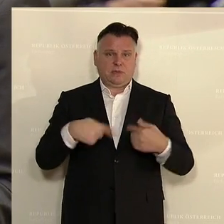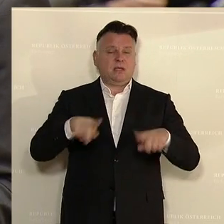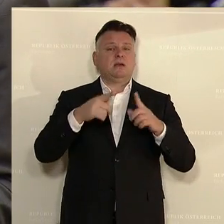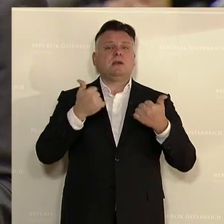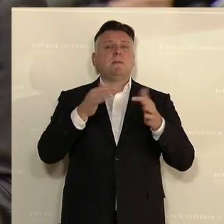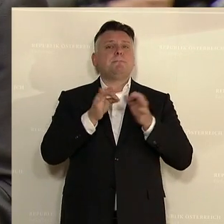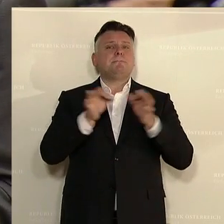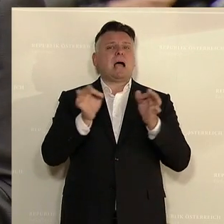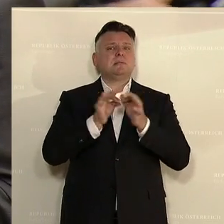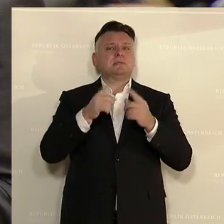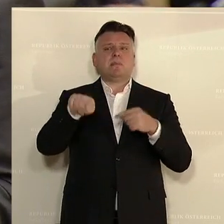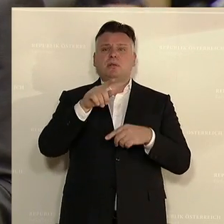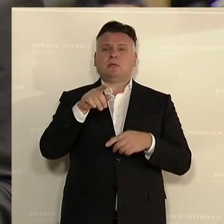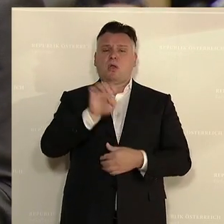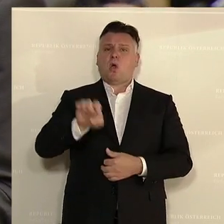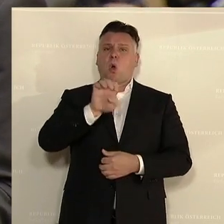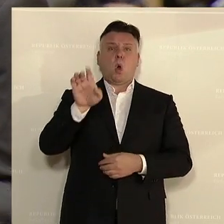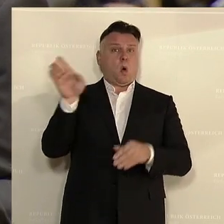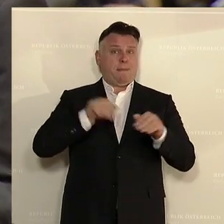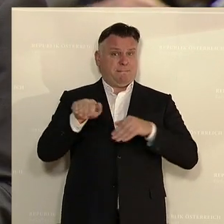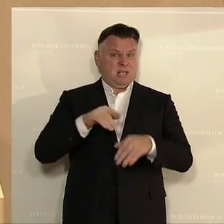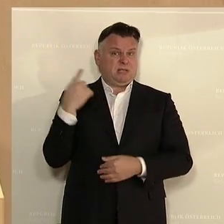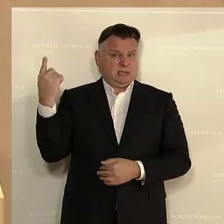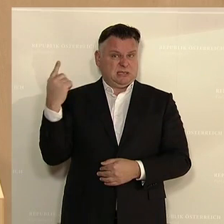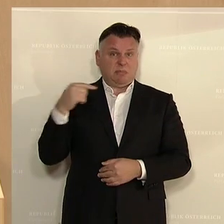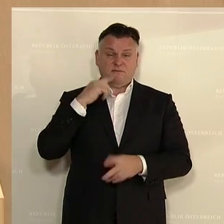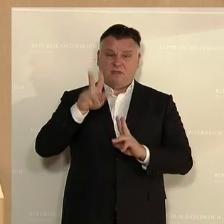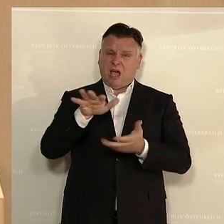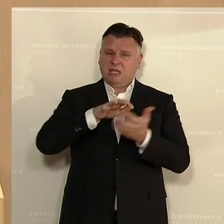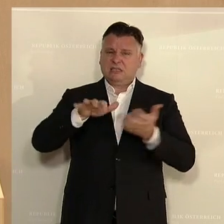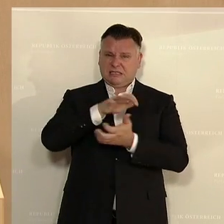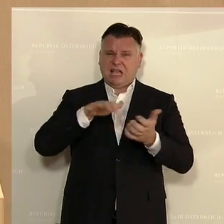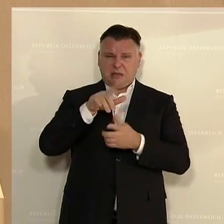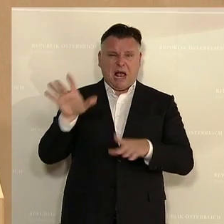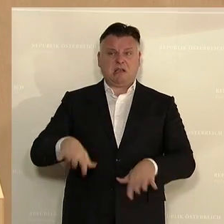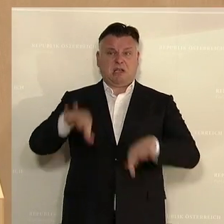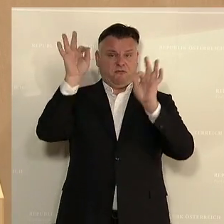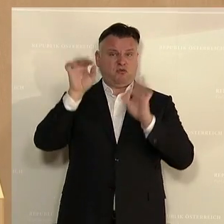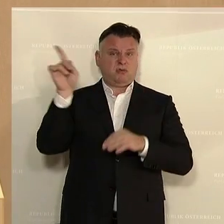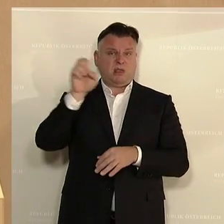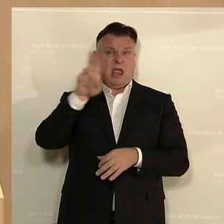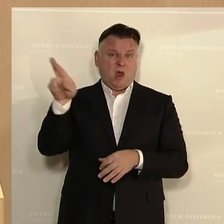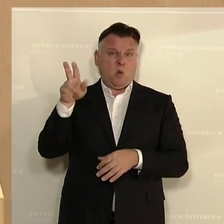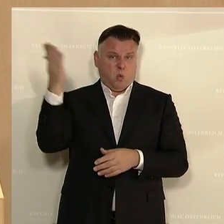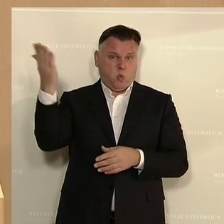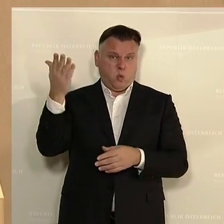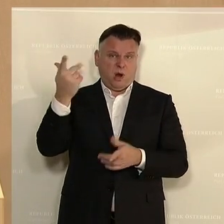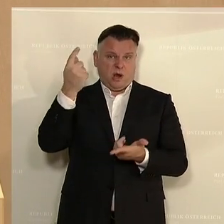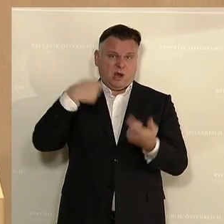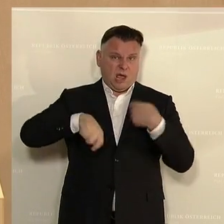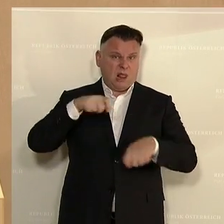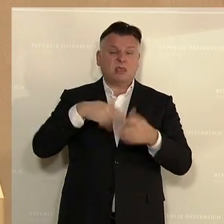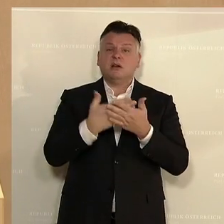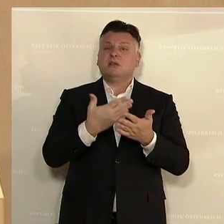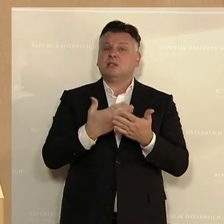Maßnahmen werden Sie als Europaministerin setzen, nachdem dieser Skandal ruchig geworden ist auf europäischer Ebene, dass hier auch